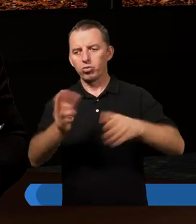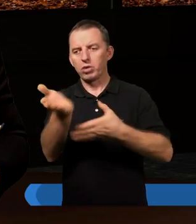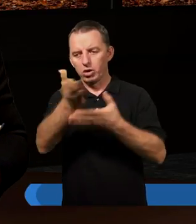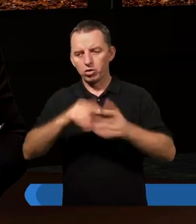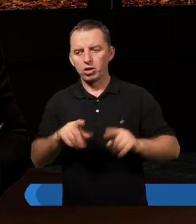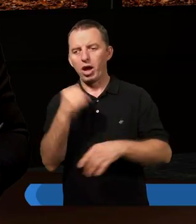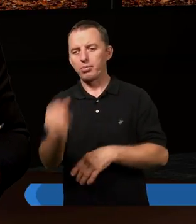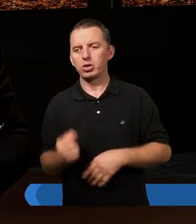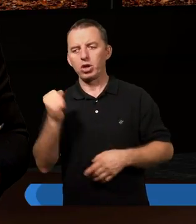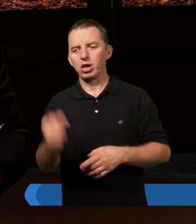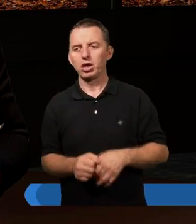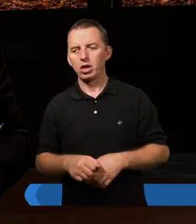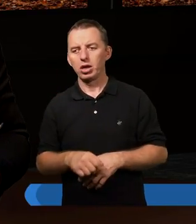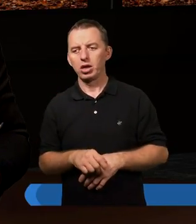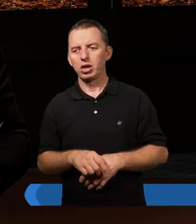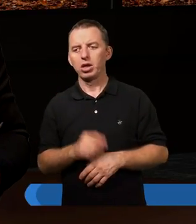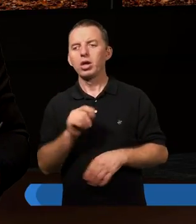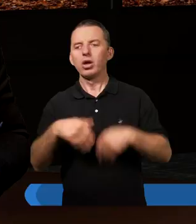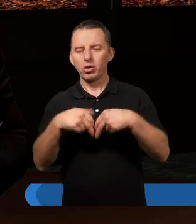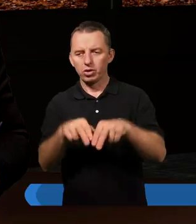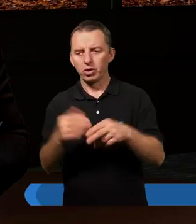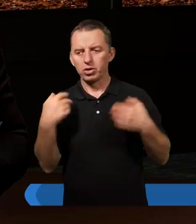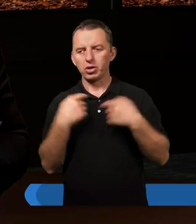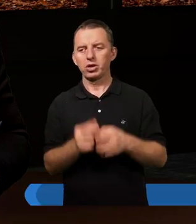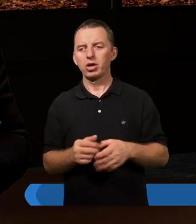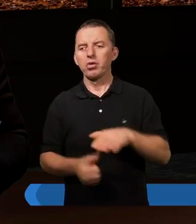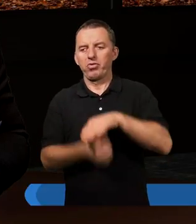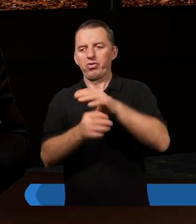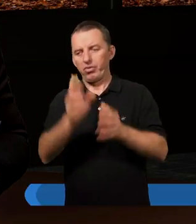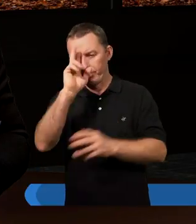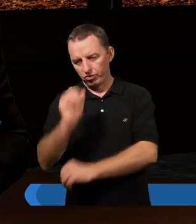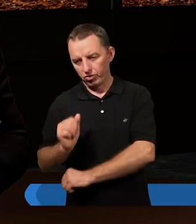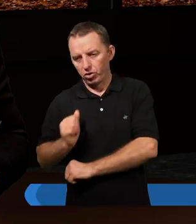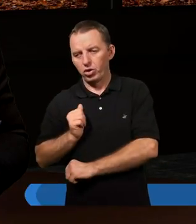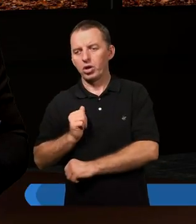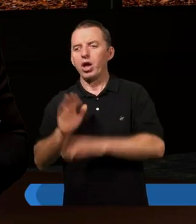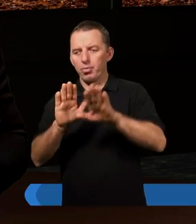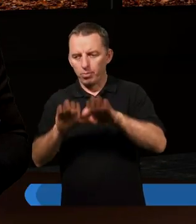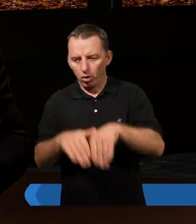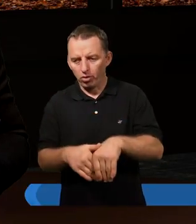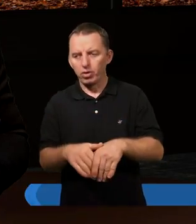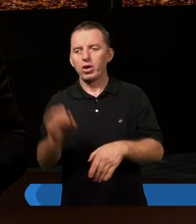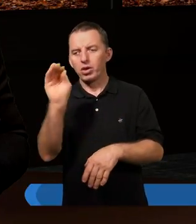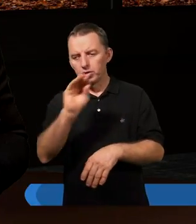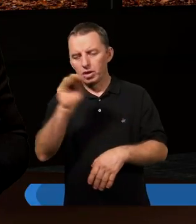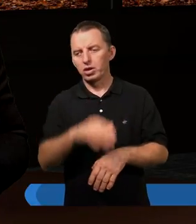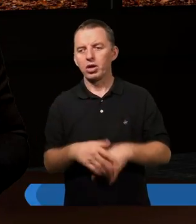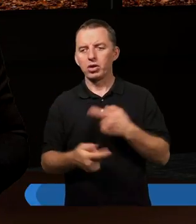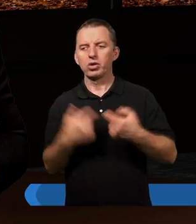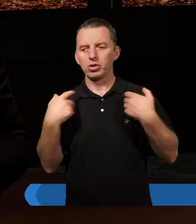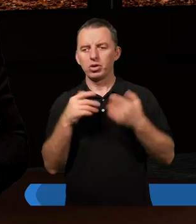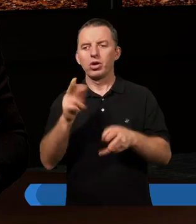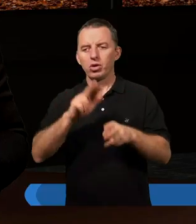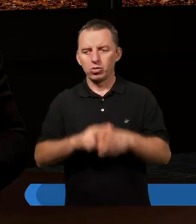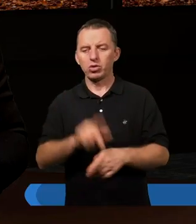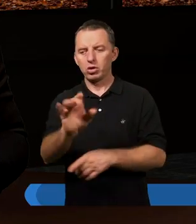rozdziału. Setnik oddał więźniów dowódcy wojska, ale Pawłowi pozwolono mieszkać osobno z żołnierzem, który